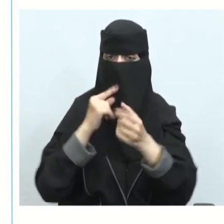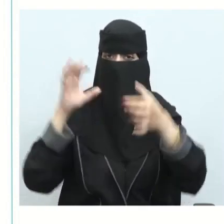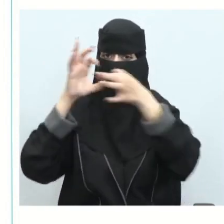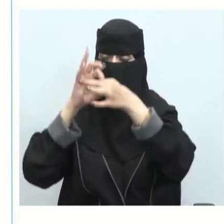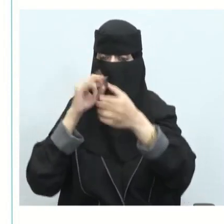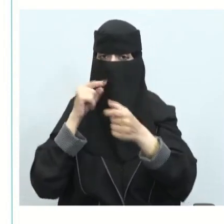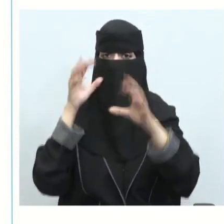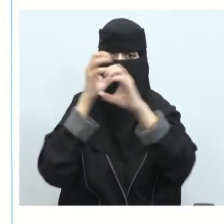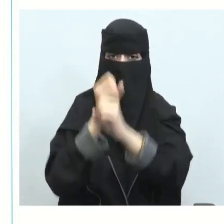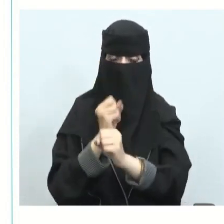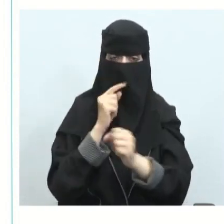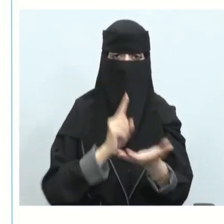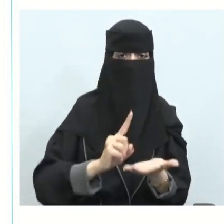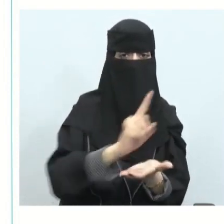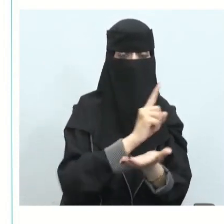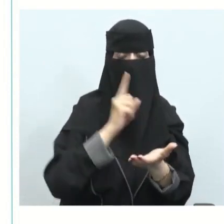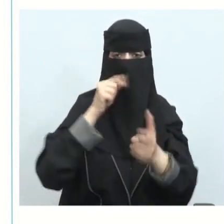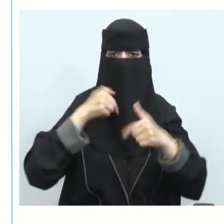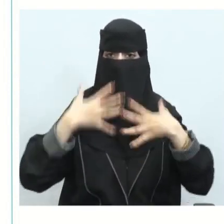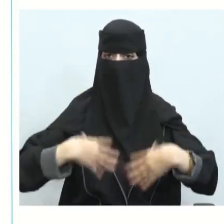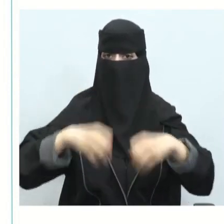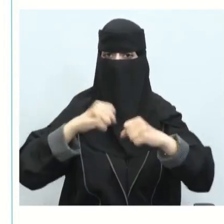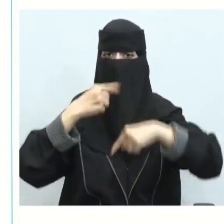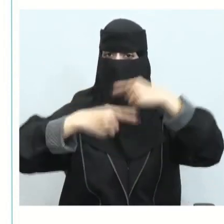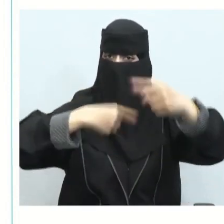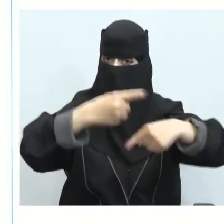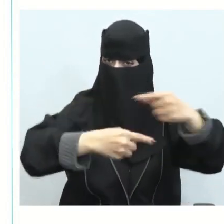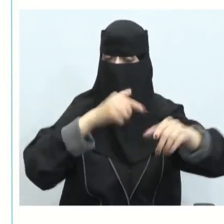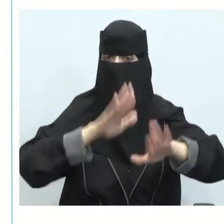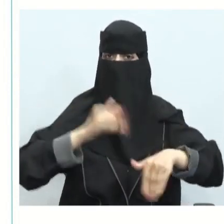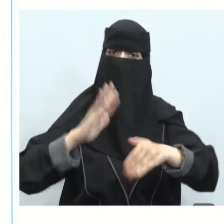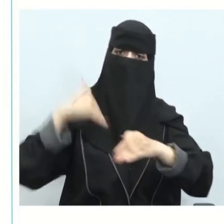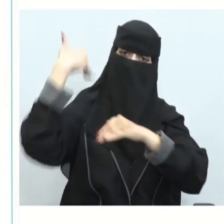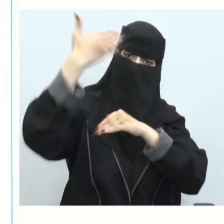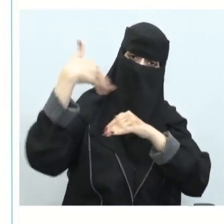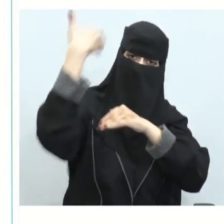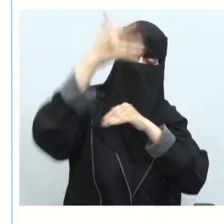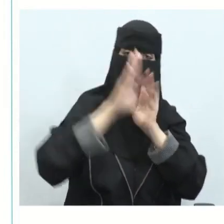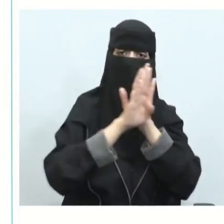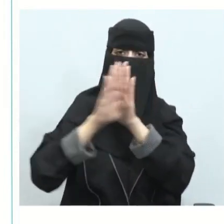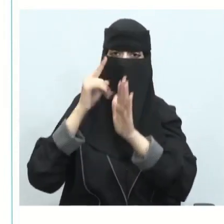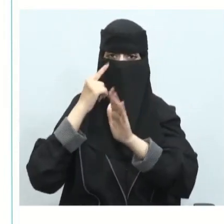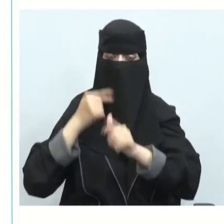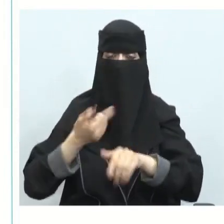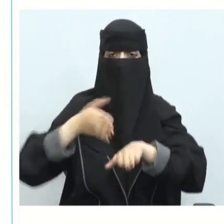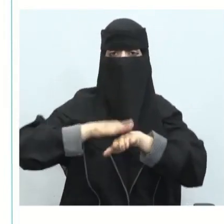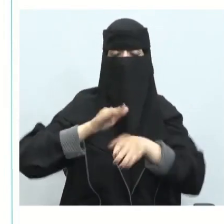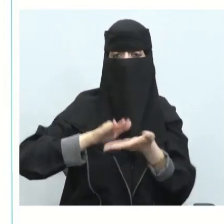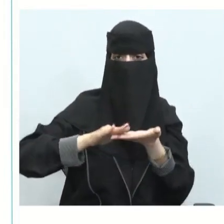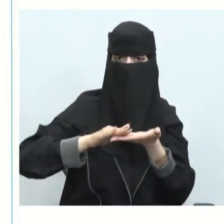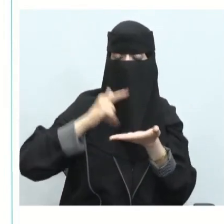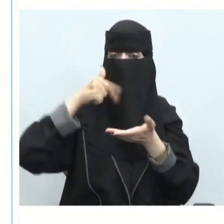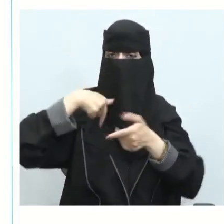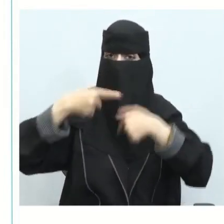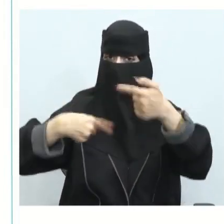لتكون هذه البيئة سليمة ودائمة للأجيال القادمة وتدعم الحياة على الأرض ذكرنا